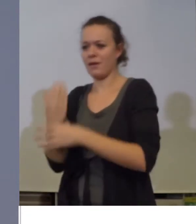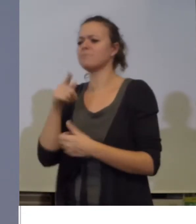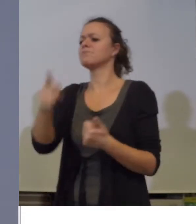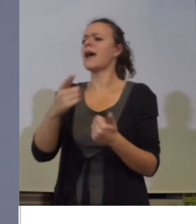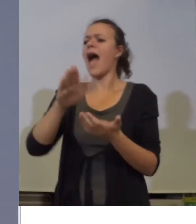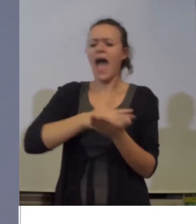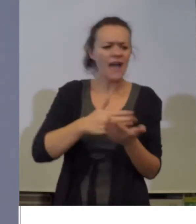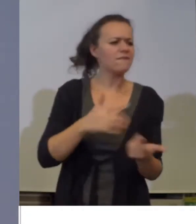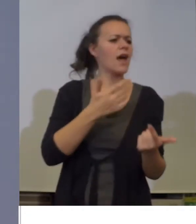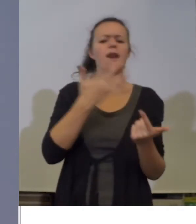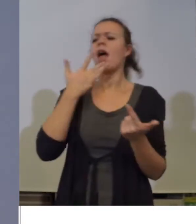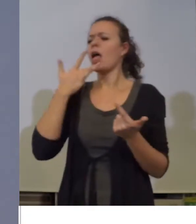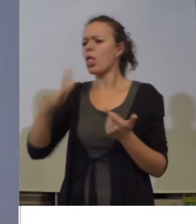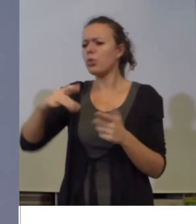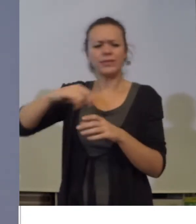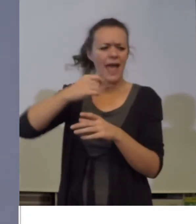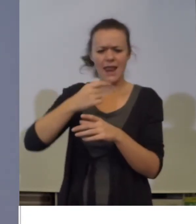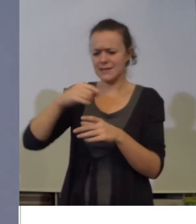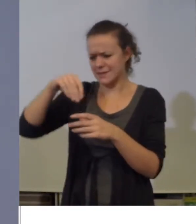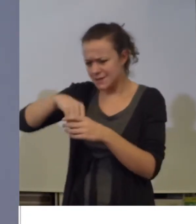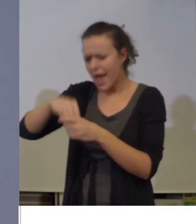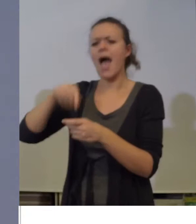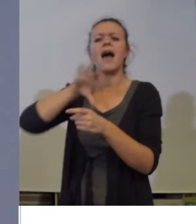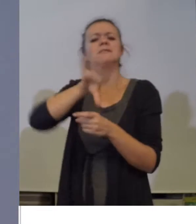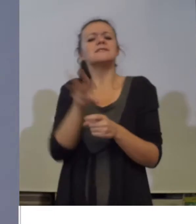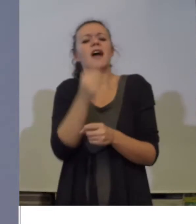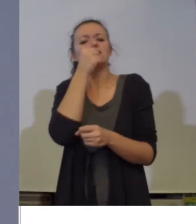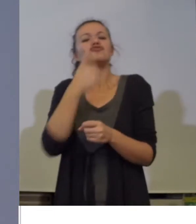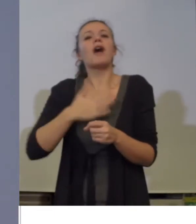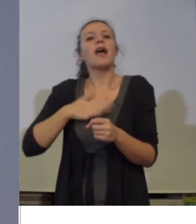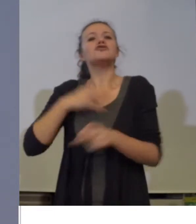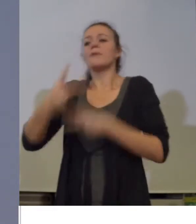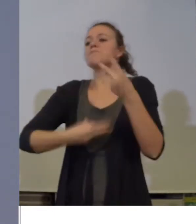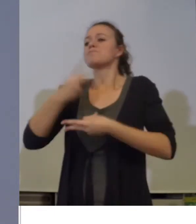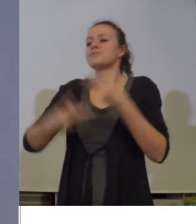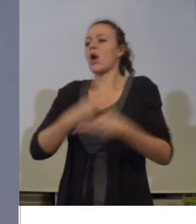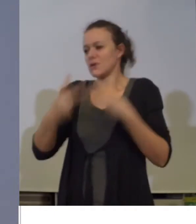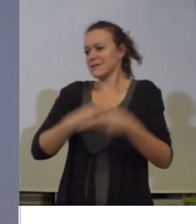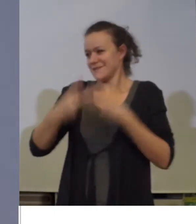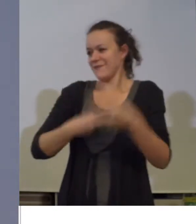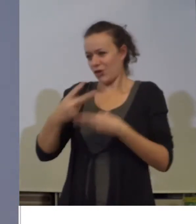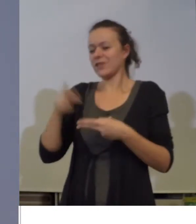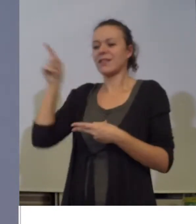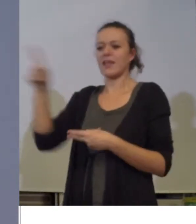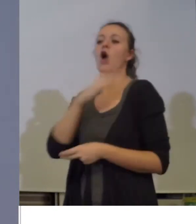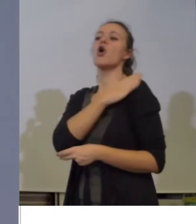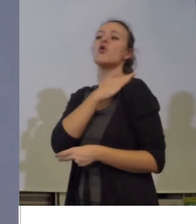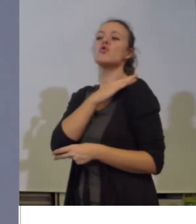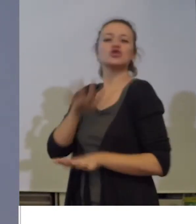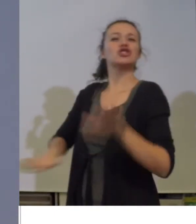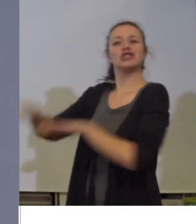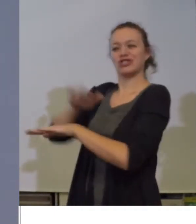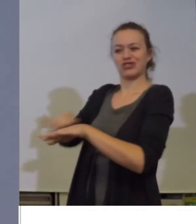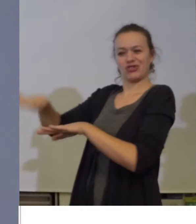pinđure, ljutenice, sve od tih naših proizvoda koje su